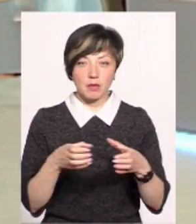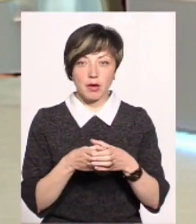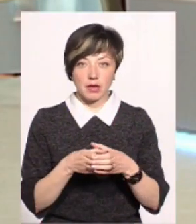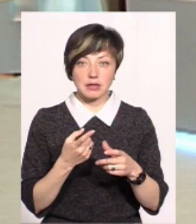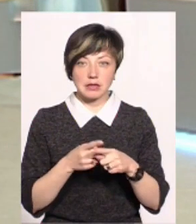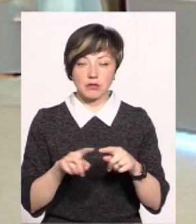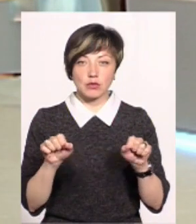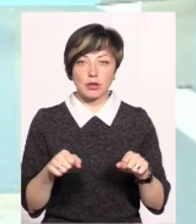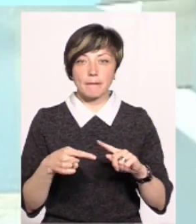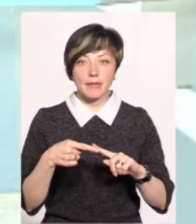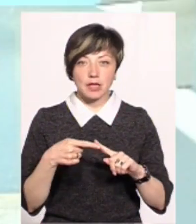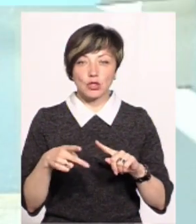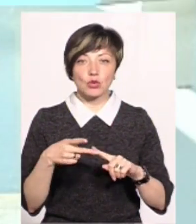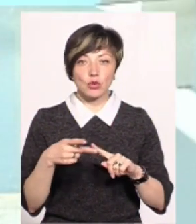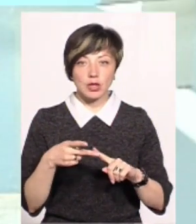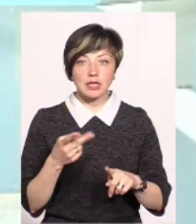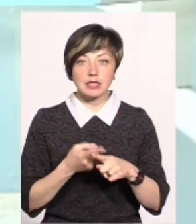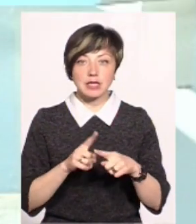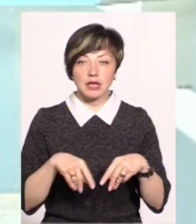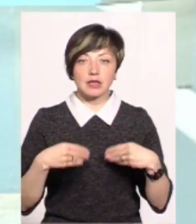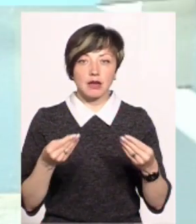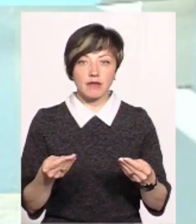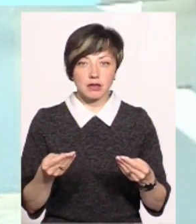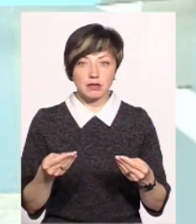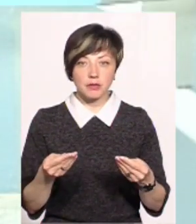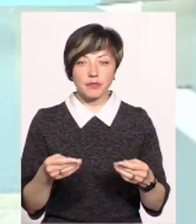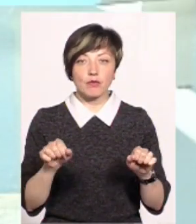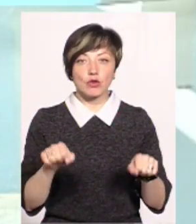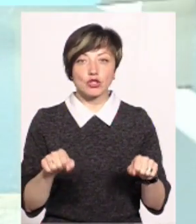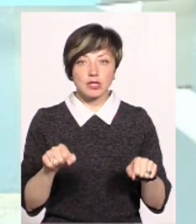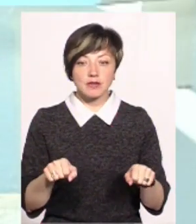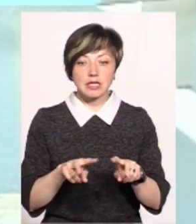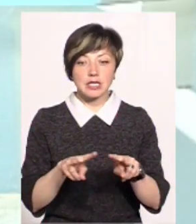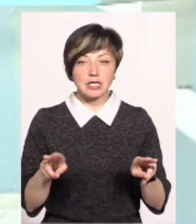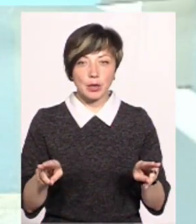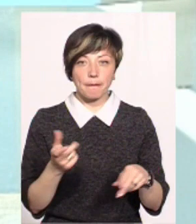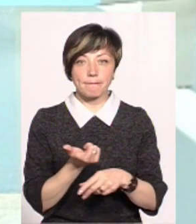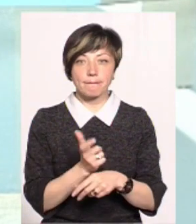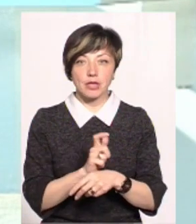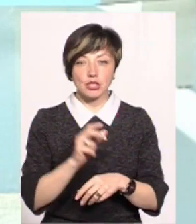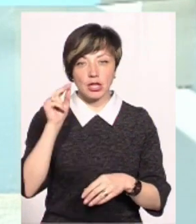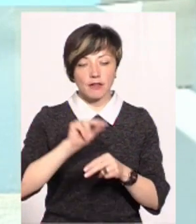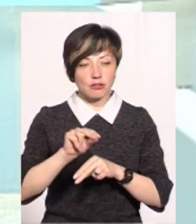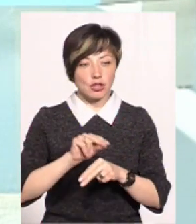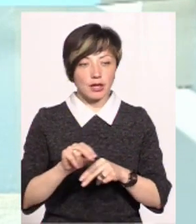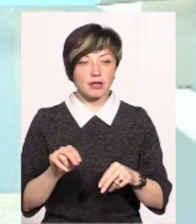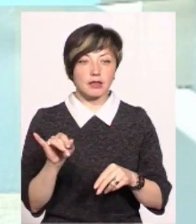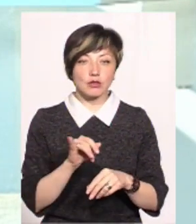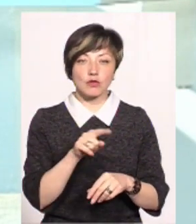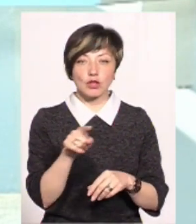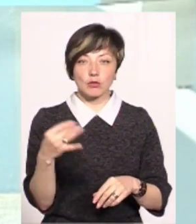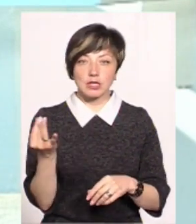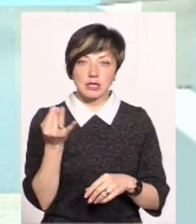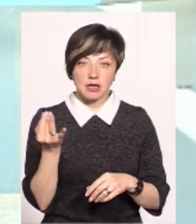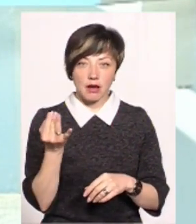формувати ці партії. Це перший крок. І другий крок – це їм давати можливість тих же самих більше навчань. І треба, щоб і вони